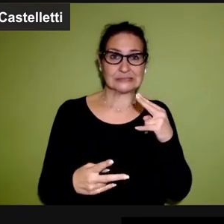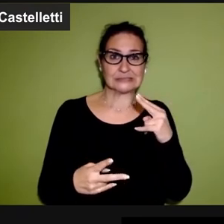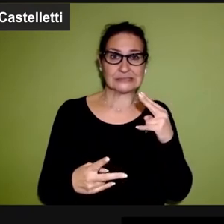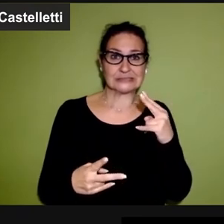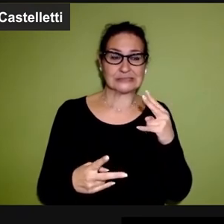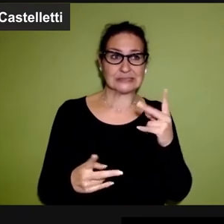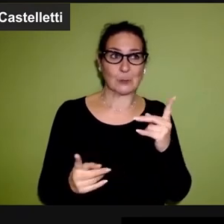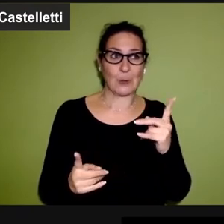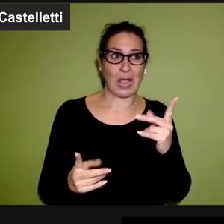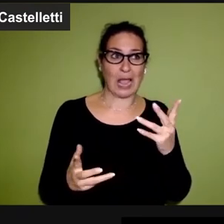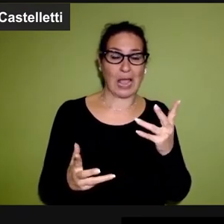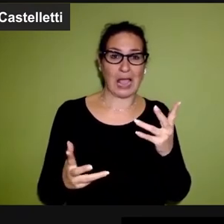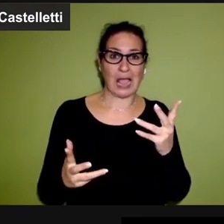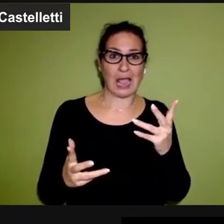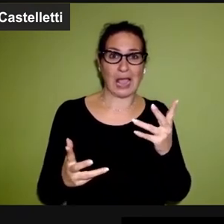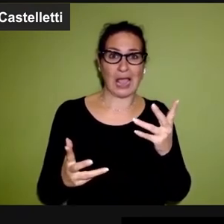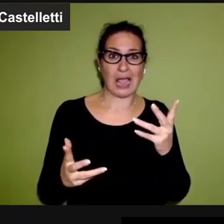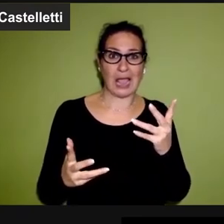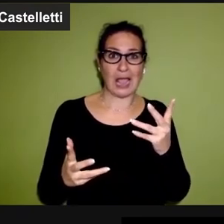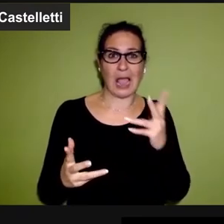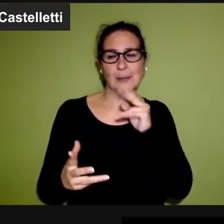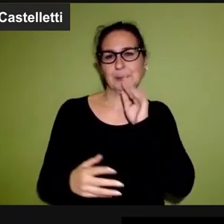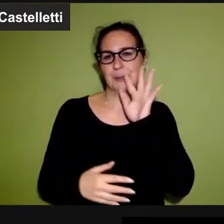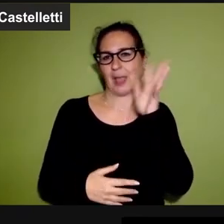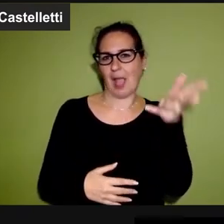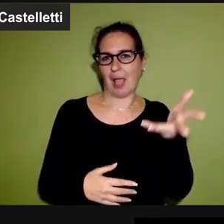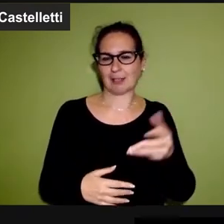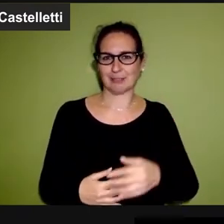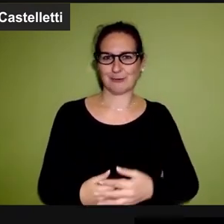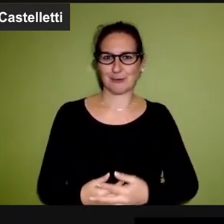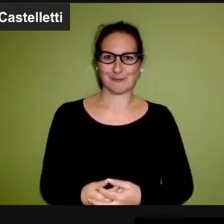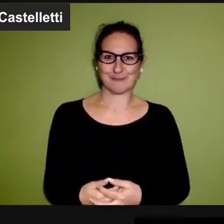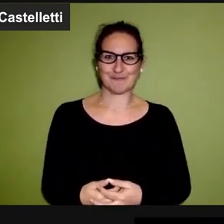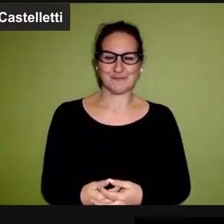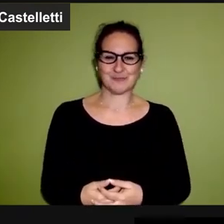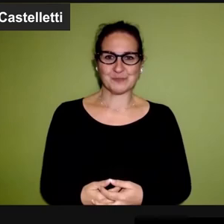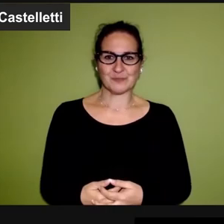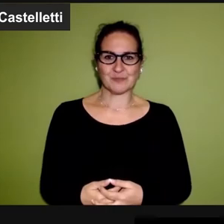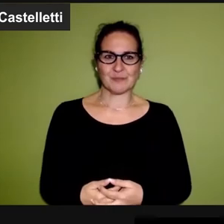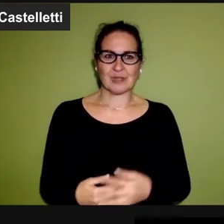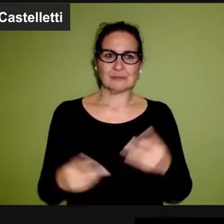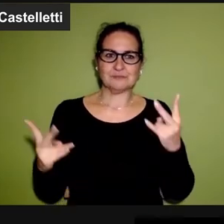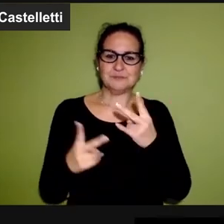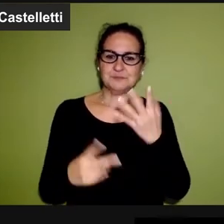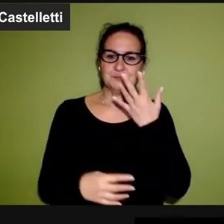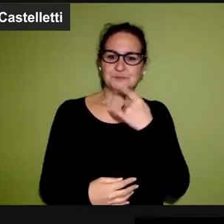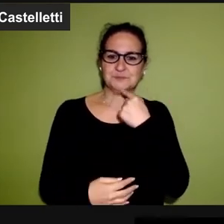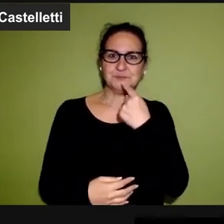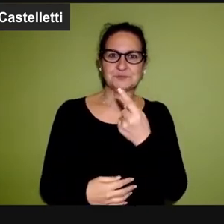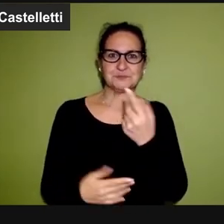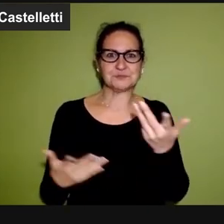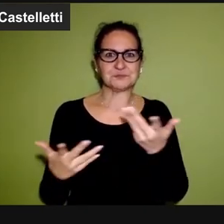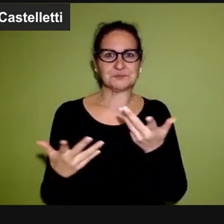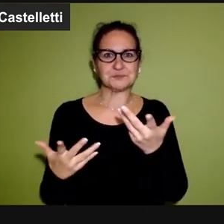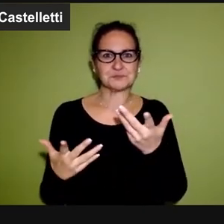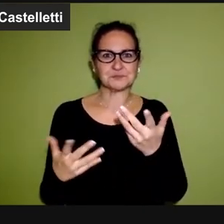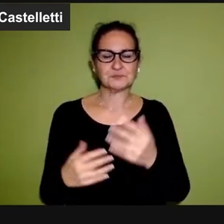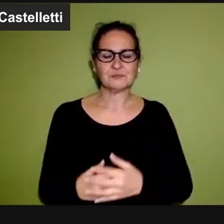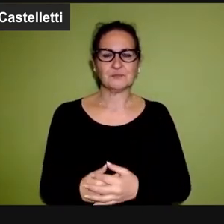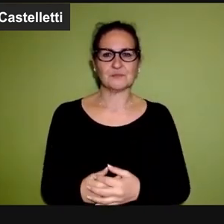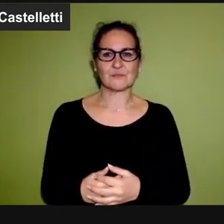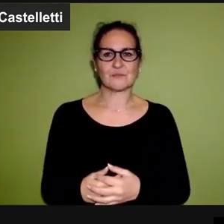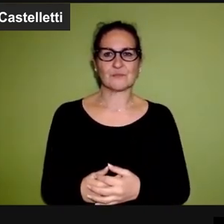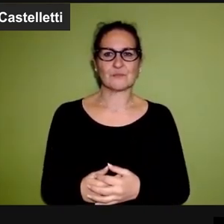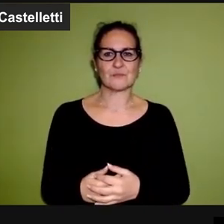non sapevano che rispondere e si mettevano a parlare d'altro. Ecco, questo per dire che